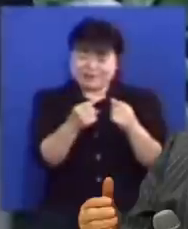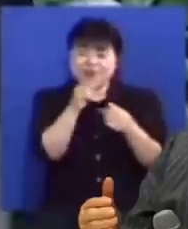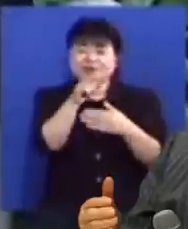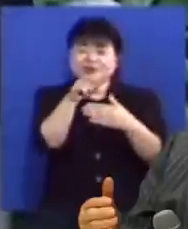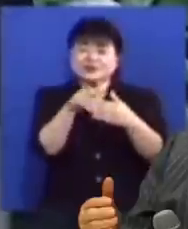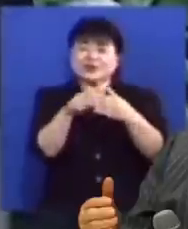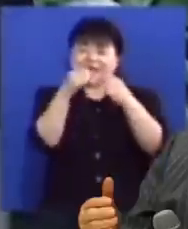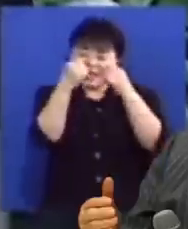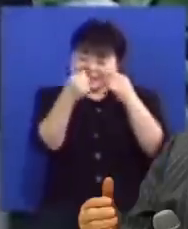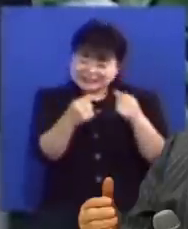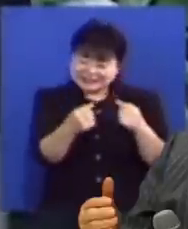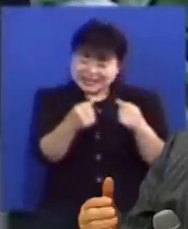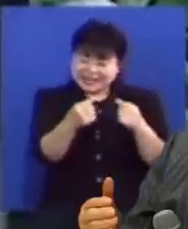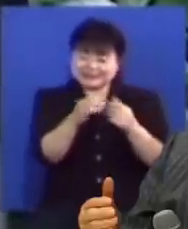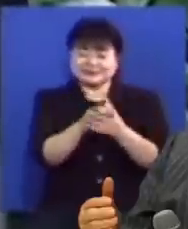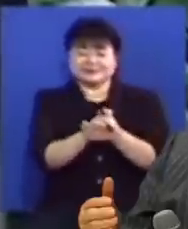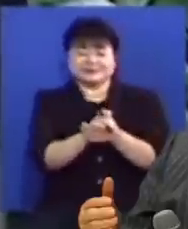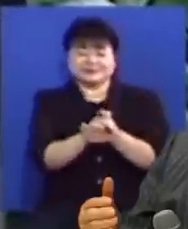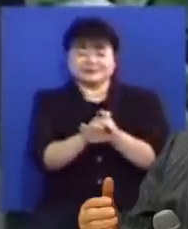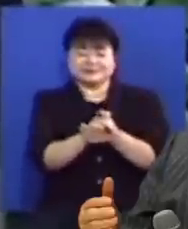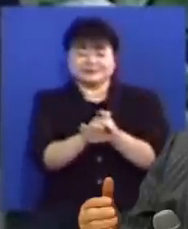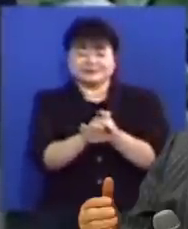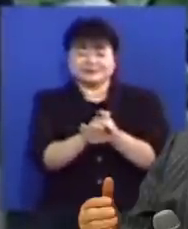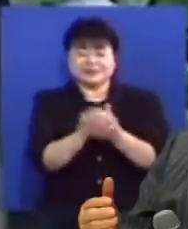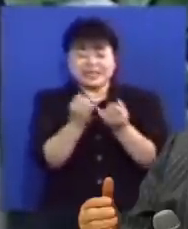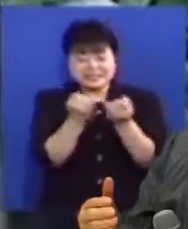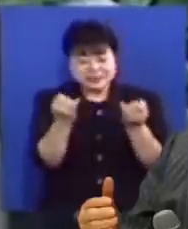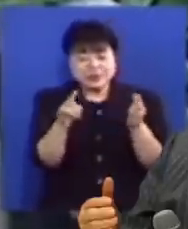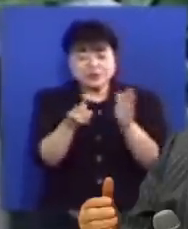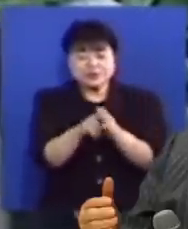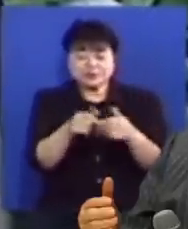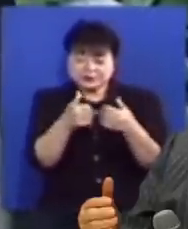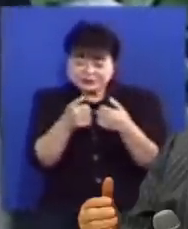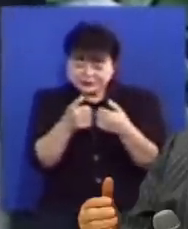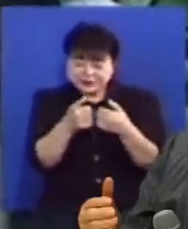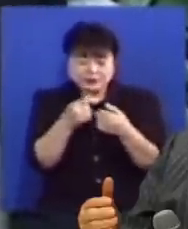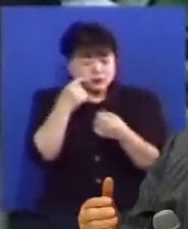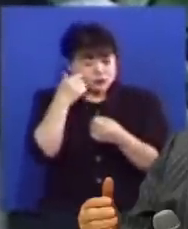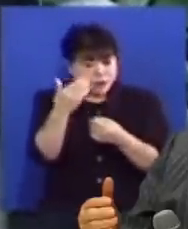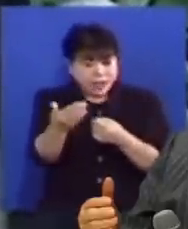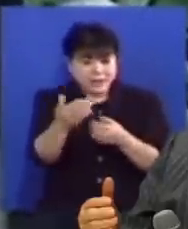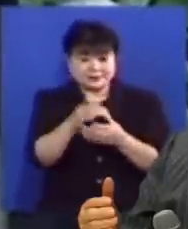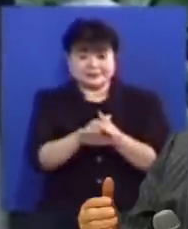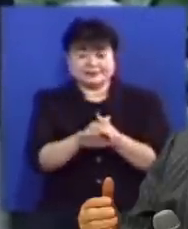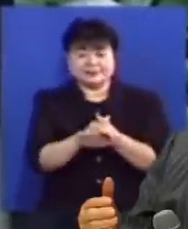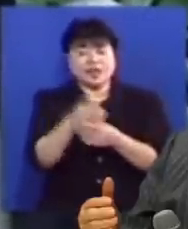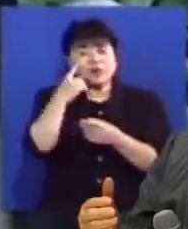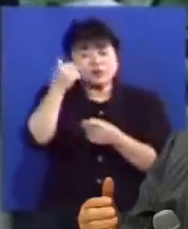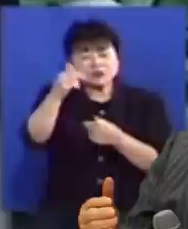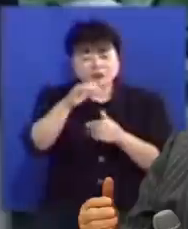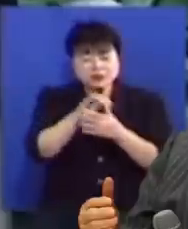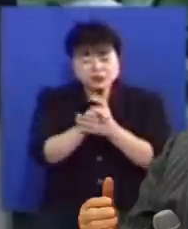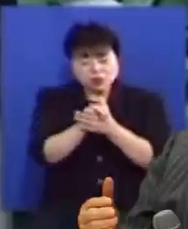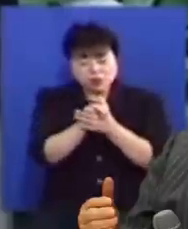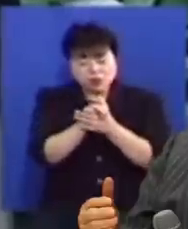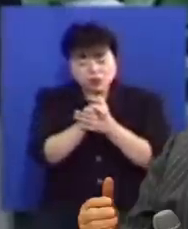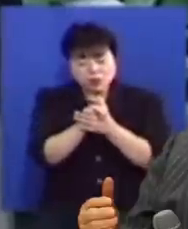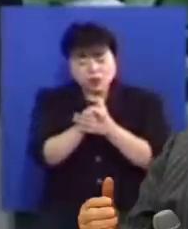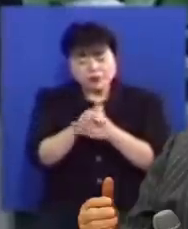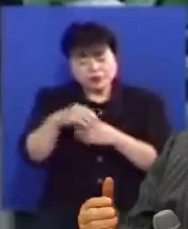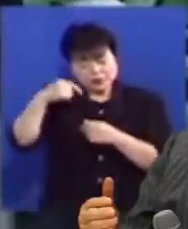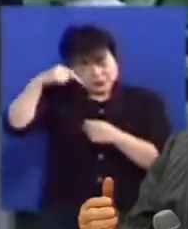속에 계시겠다 어떤 자매님이 신앙상담을 와서 저에게 말씀하기를 목사님 기도를 하면 내